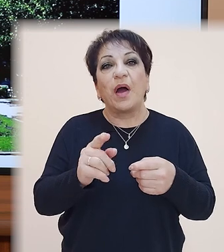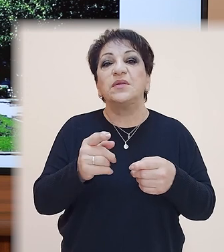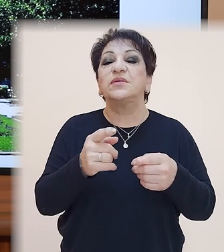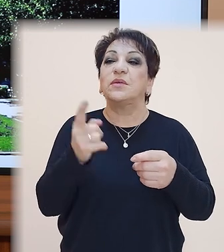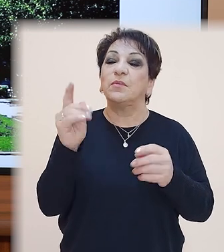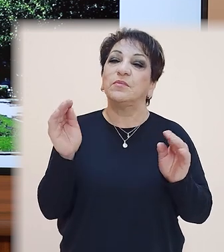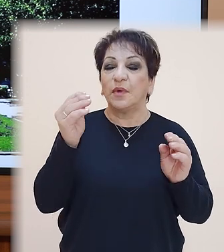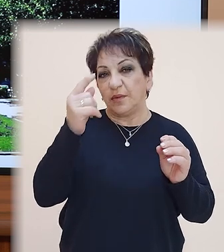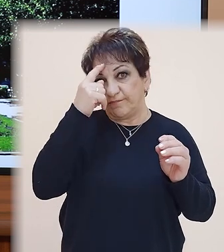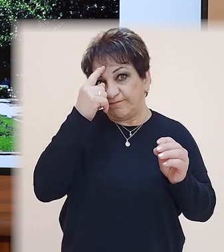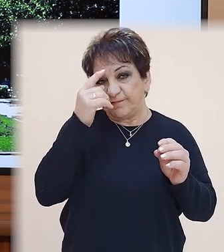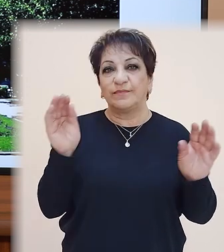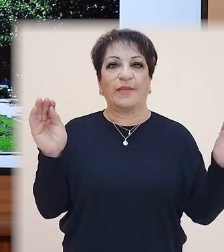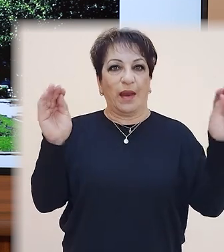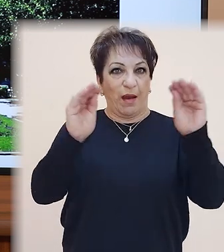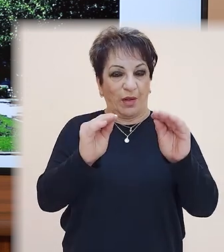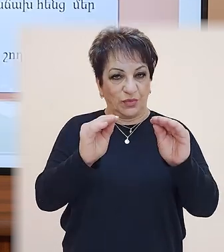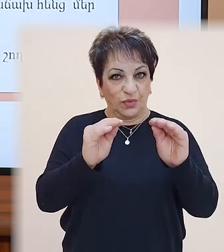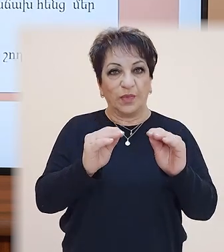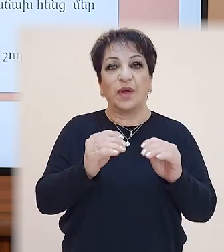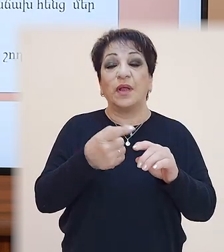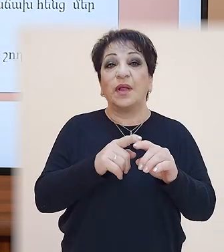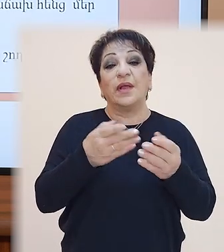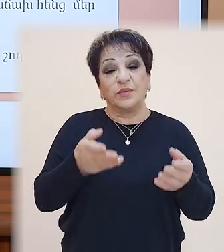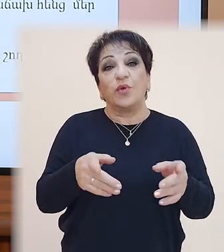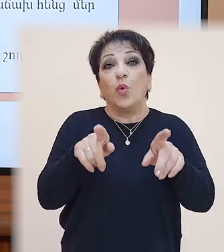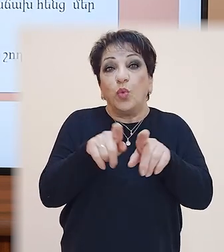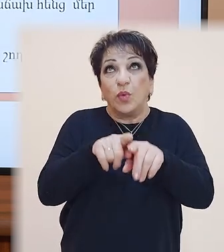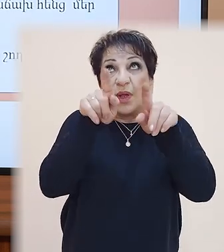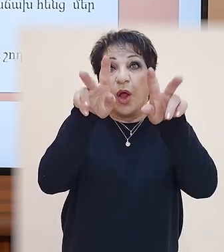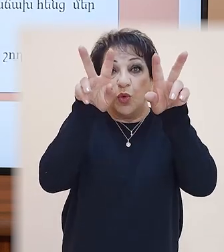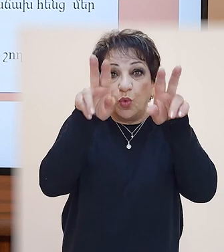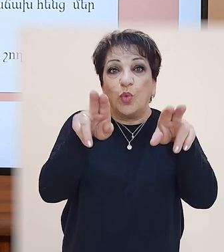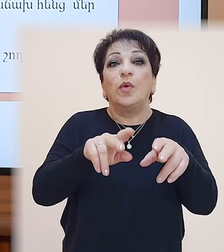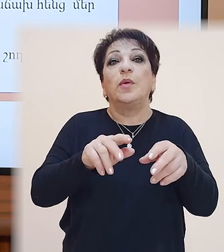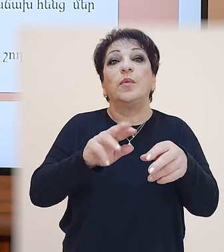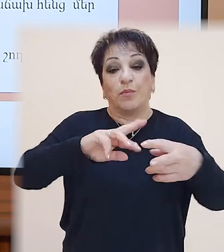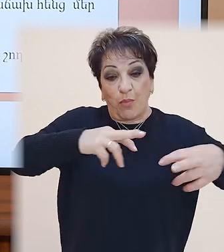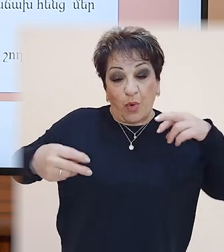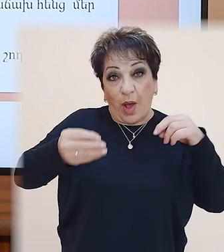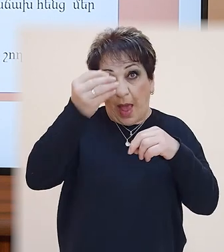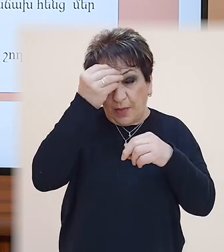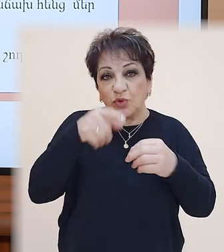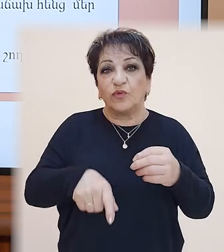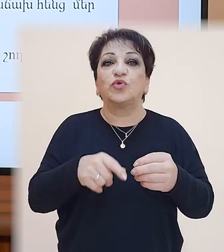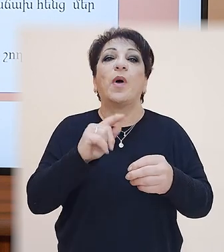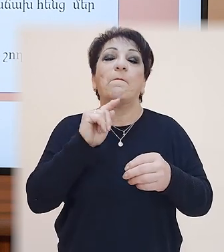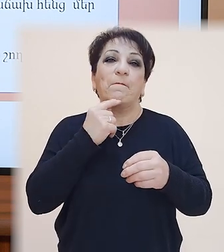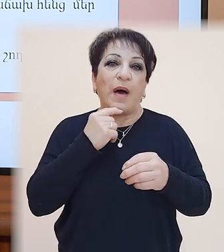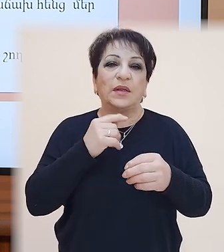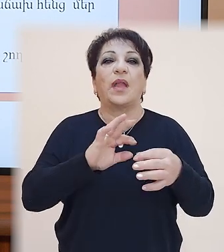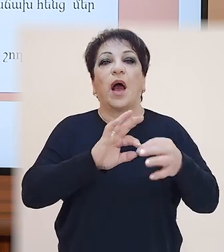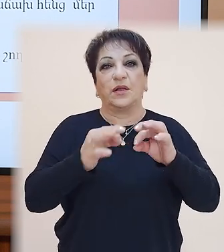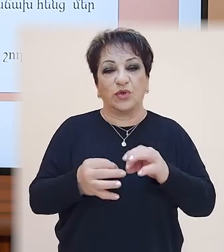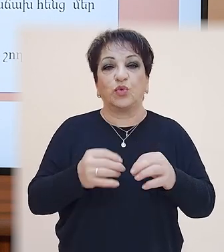բանք նախադայսթյուններ են։ Որևն նախ բարդ նախադայսթյունն է կոշում այն